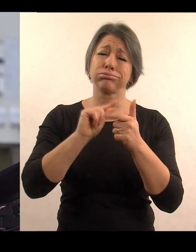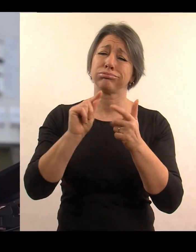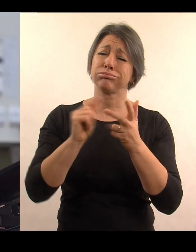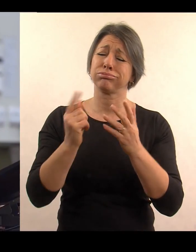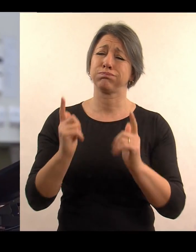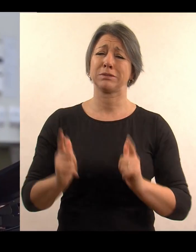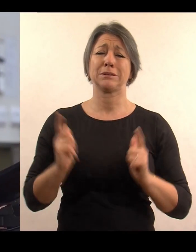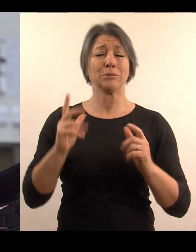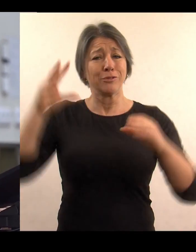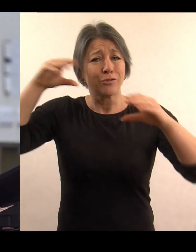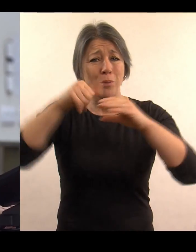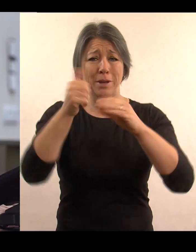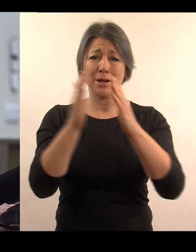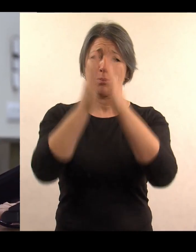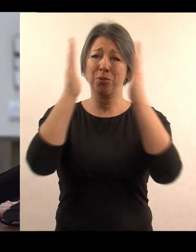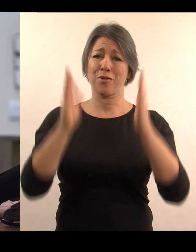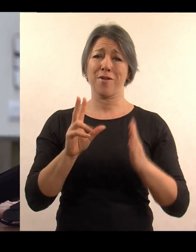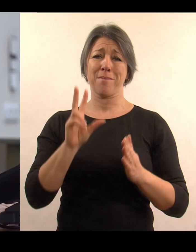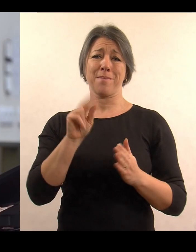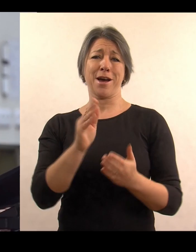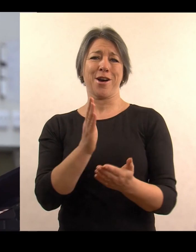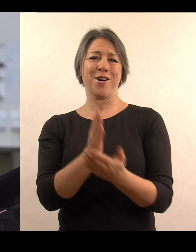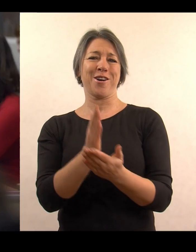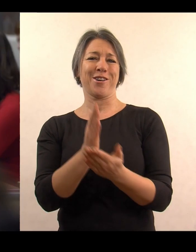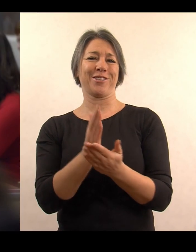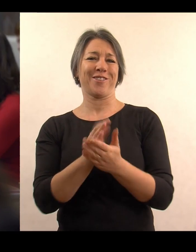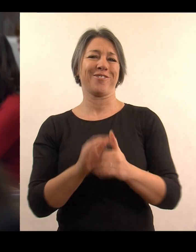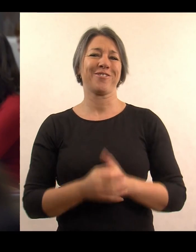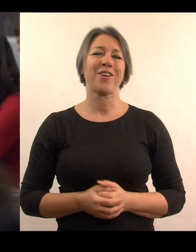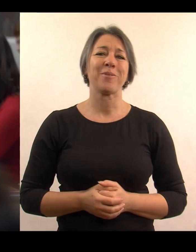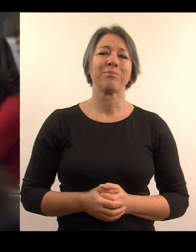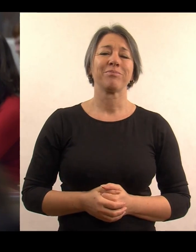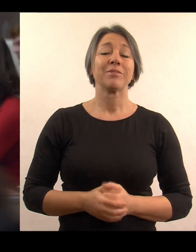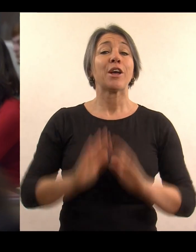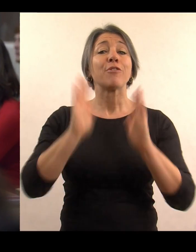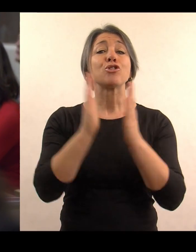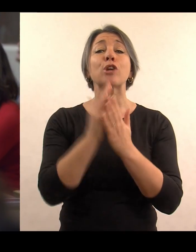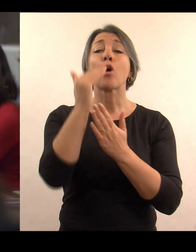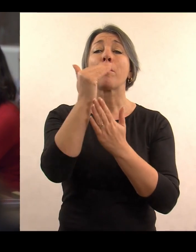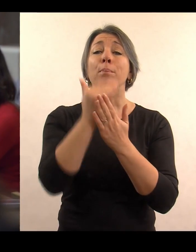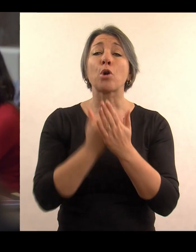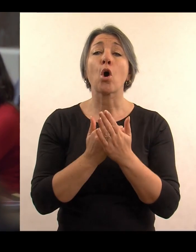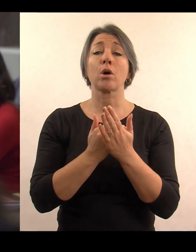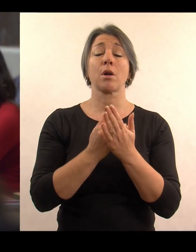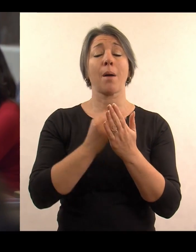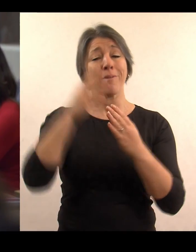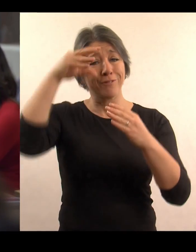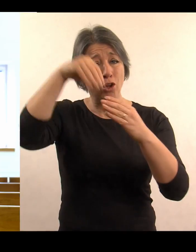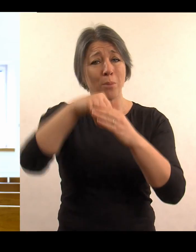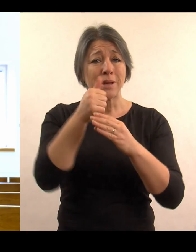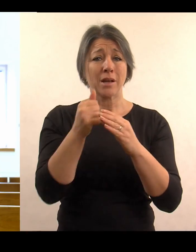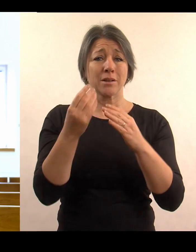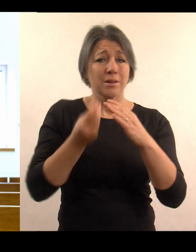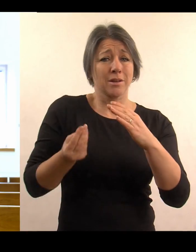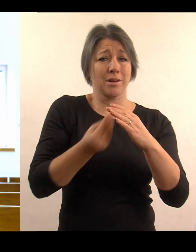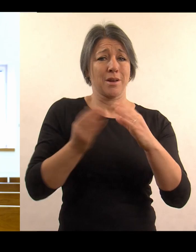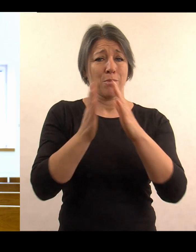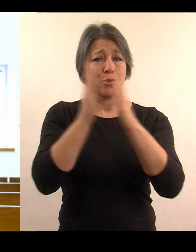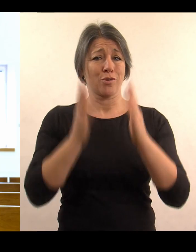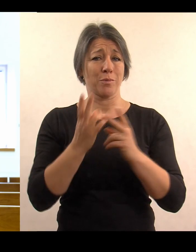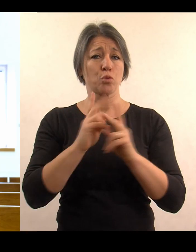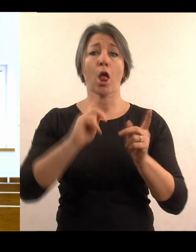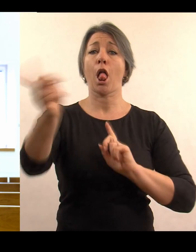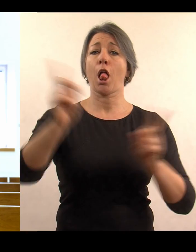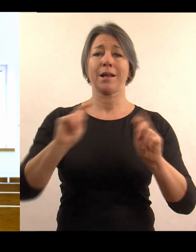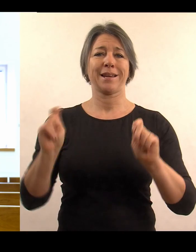Ty jednotlivé studijní programy se dají studovat zde v budově a to si myslím, že je rozhodně pozitivní. Já vždycky říkám,